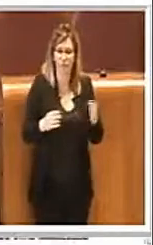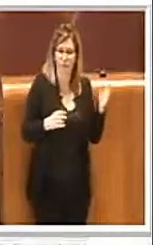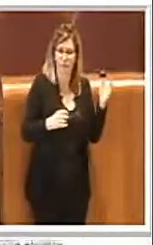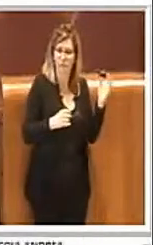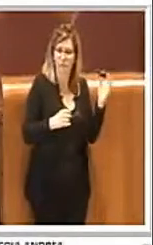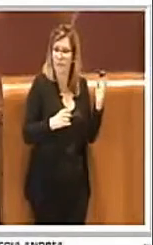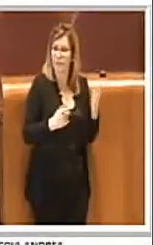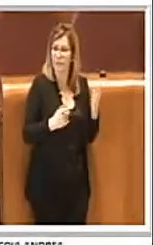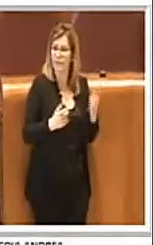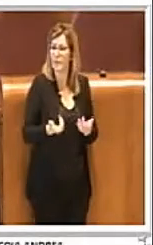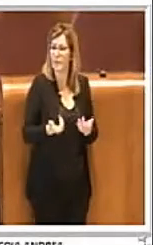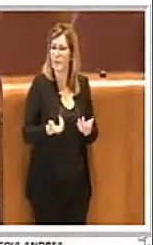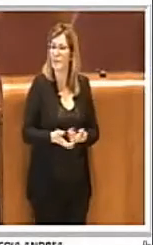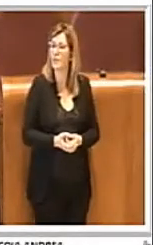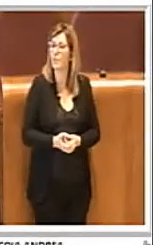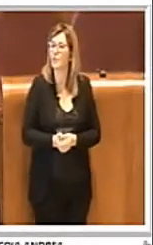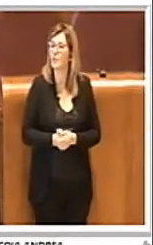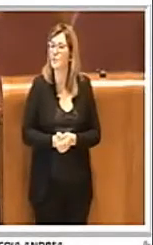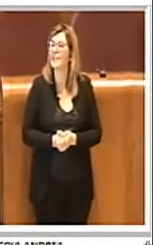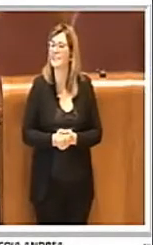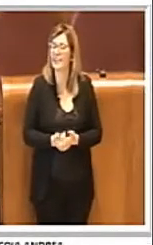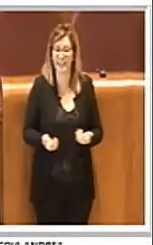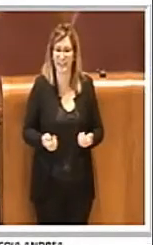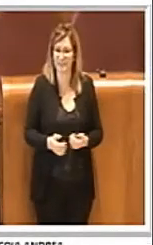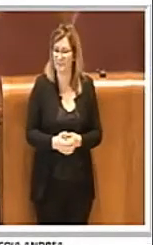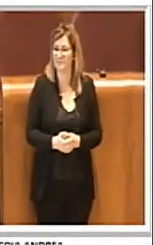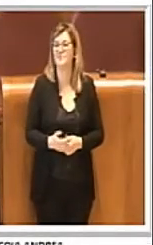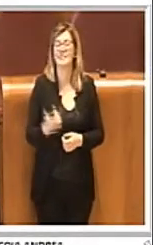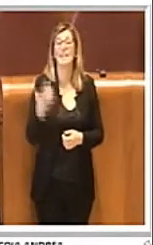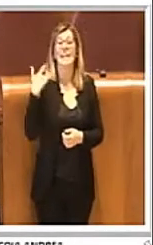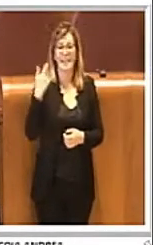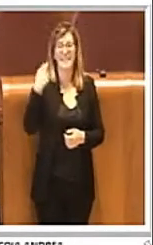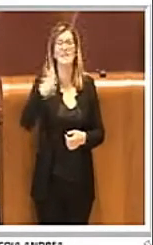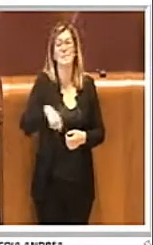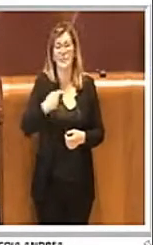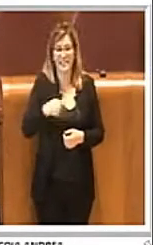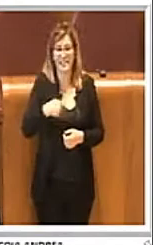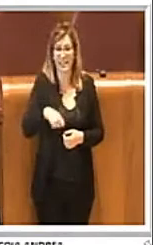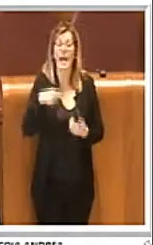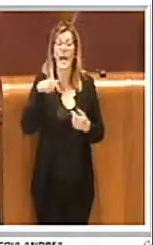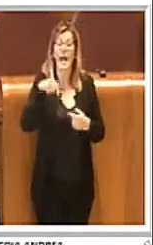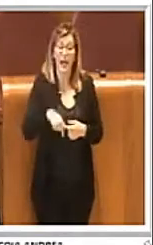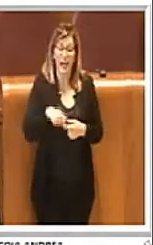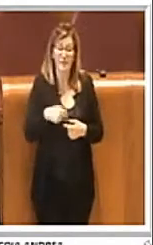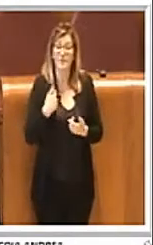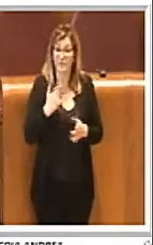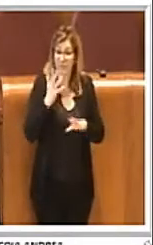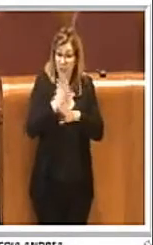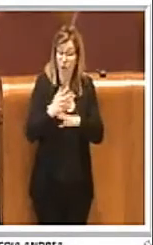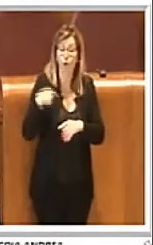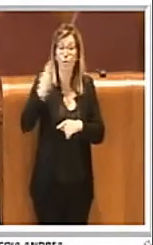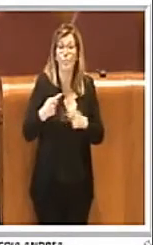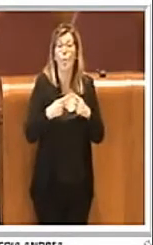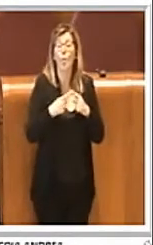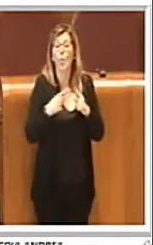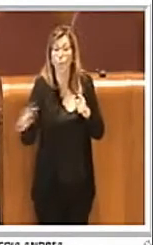Grazie Presidente. Questa mozione interviene dopo un lungo lavoro